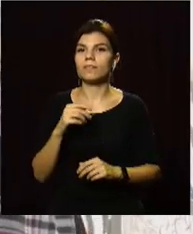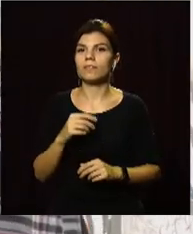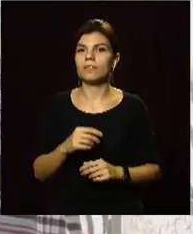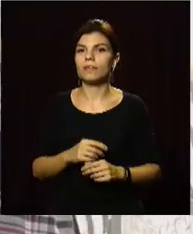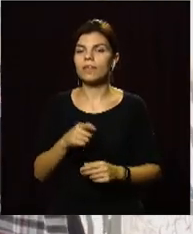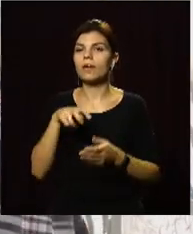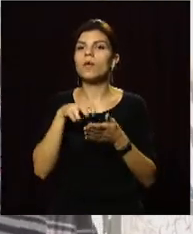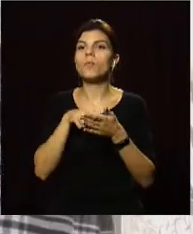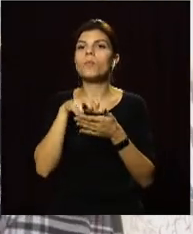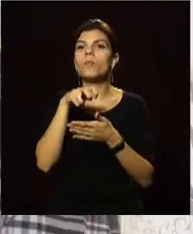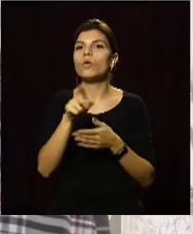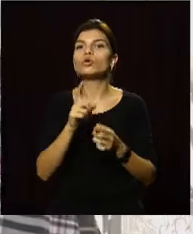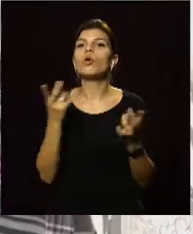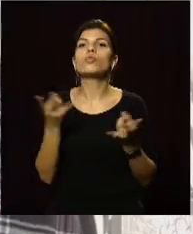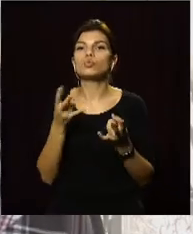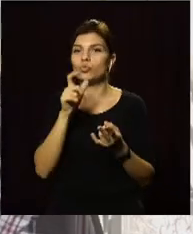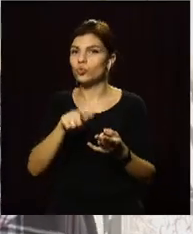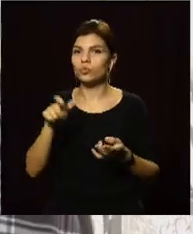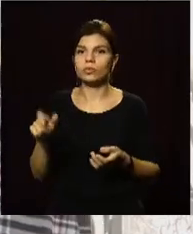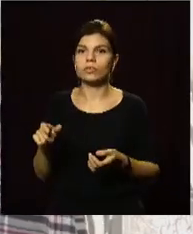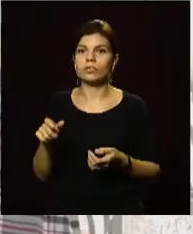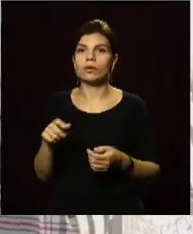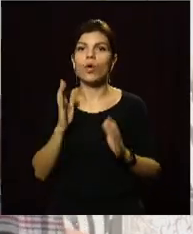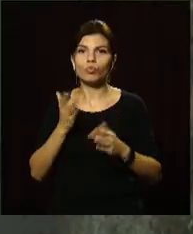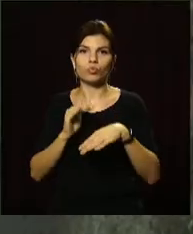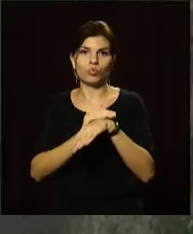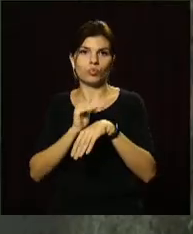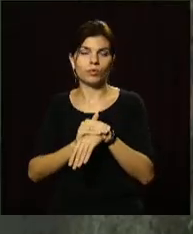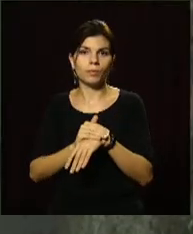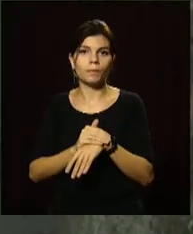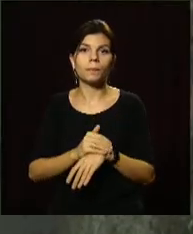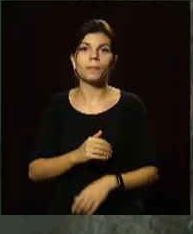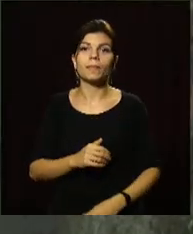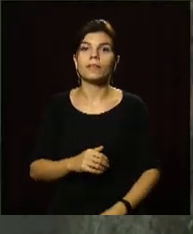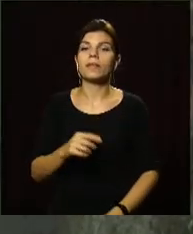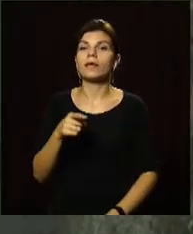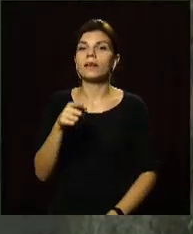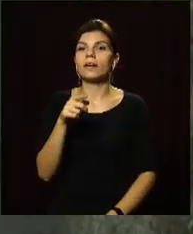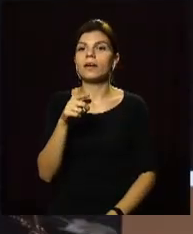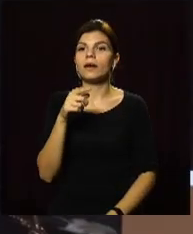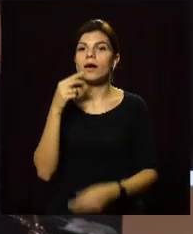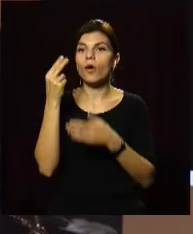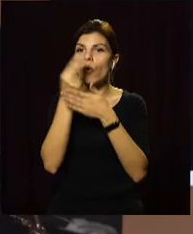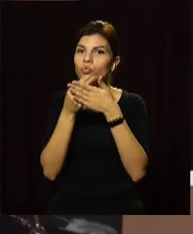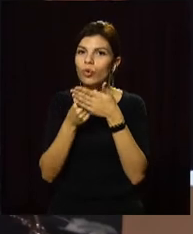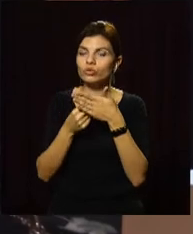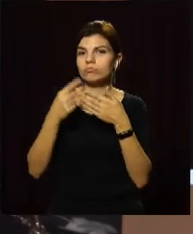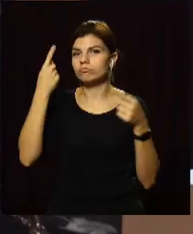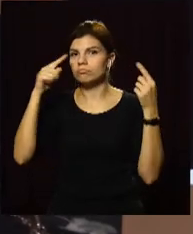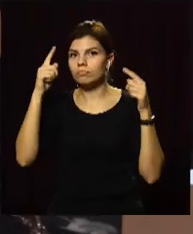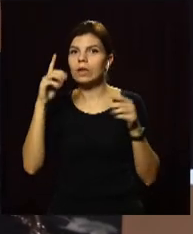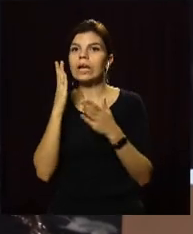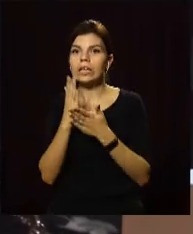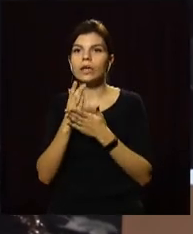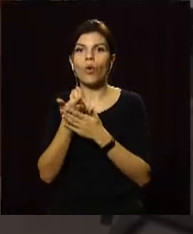В принципі, посил, який зараз дуже потрібен людям – будь добрий. Для любителів нетривіального мистецтва художники підготували